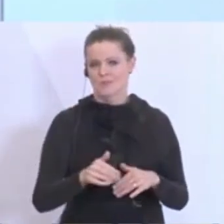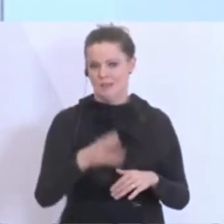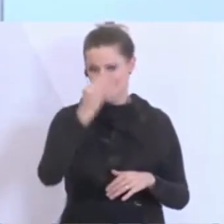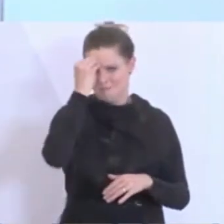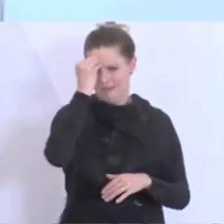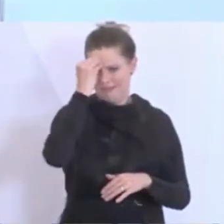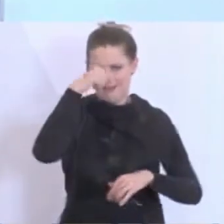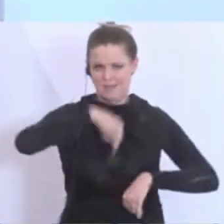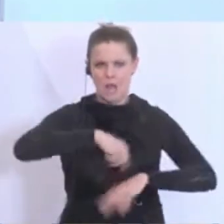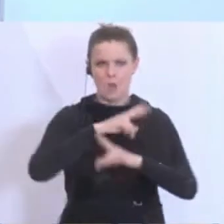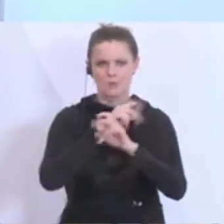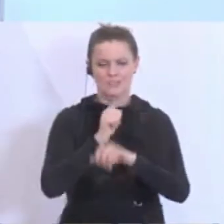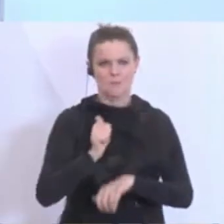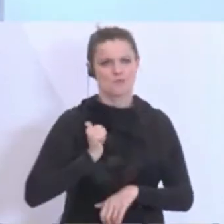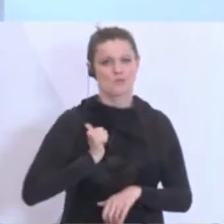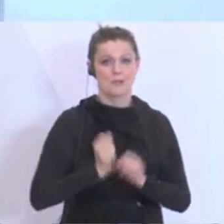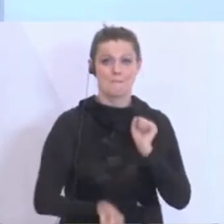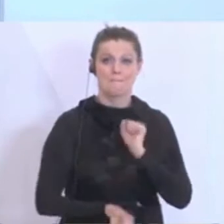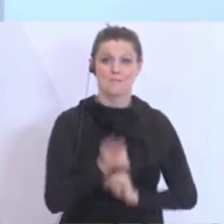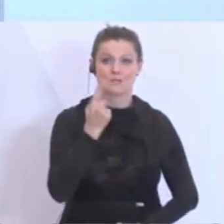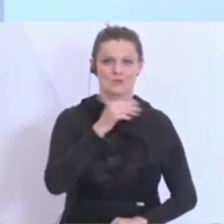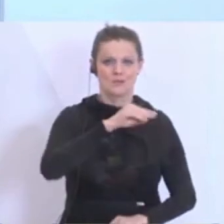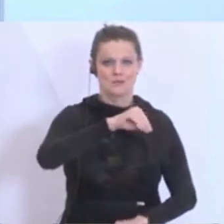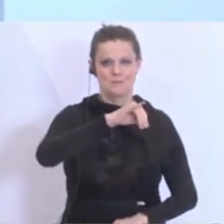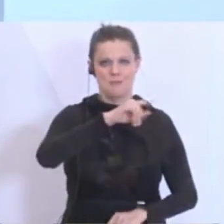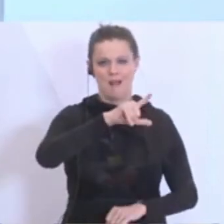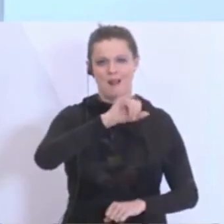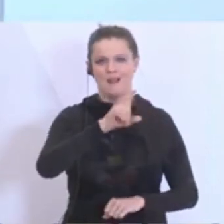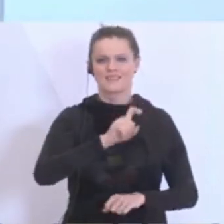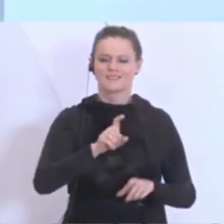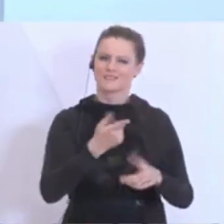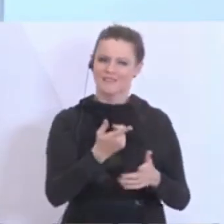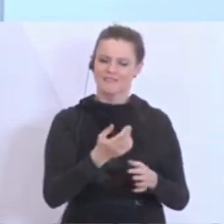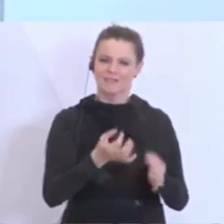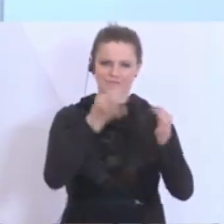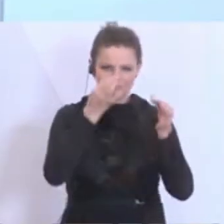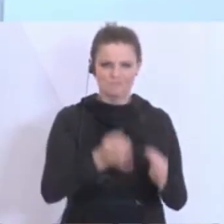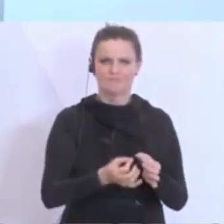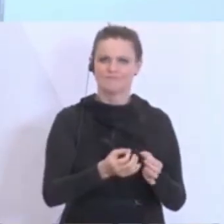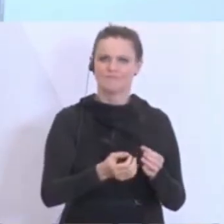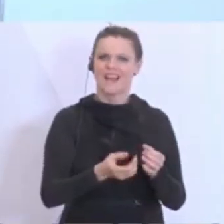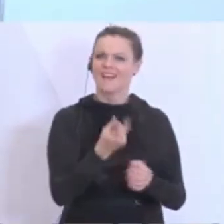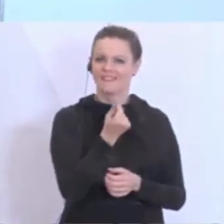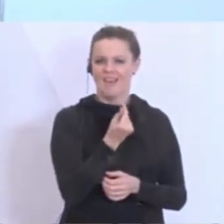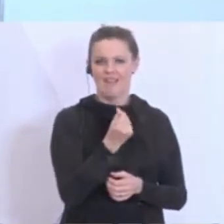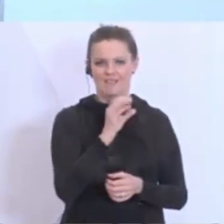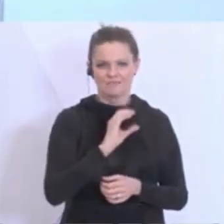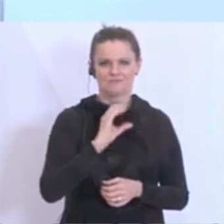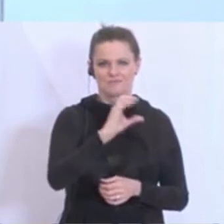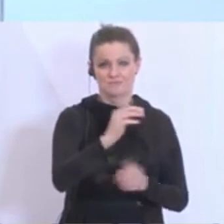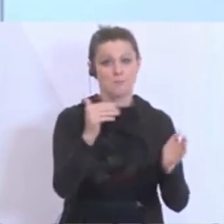dass das österreichische Bundesheer und ganz besonders die Miliz auch mit den entsprechenden Mitteln auszustatten ist.